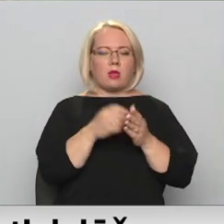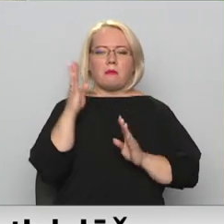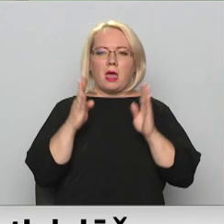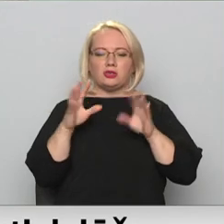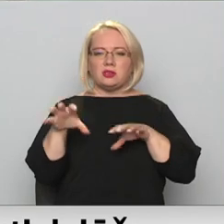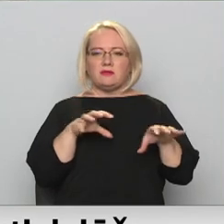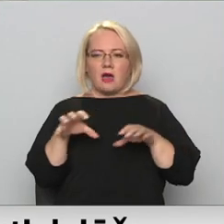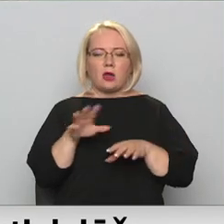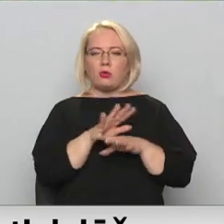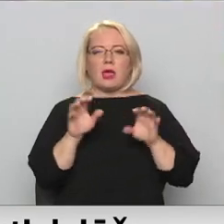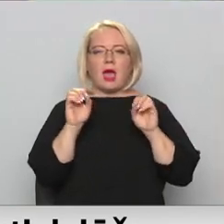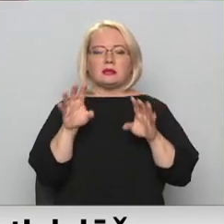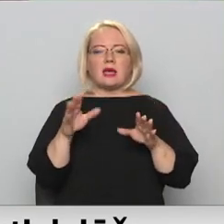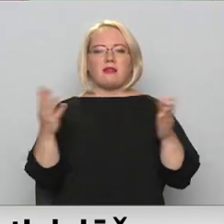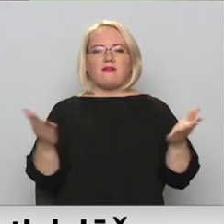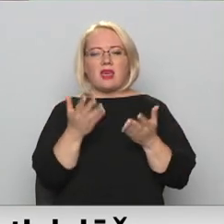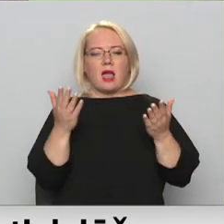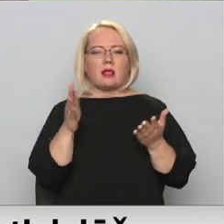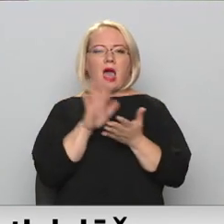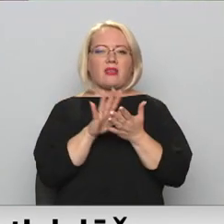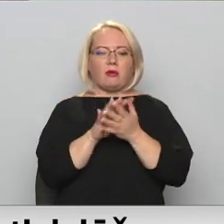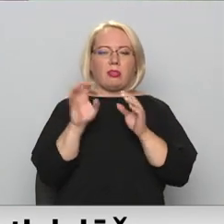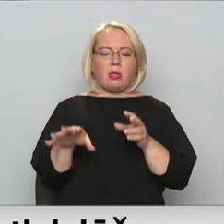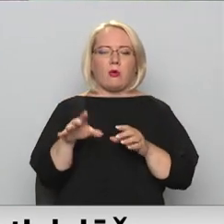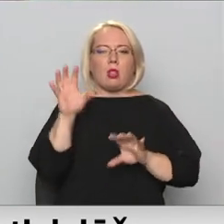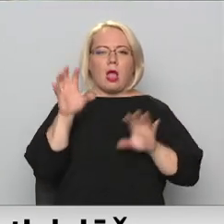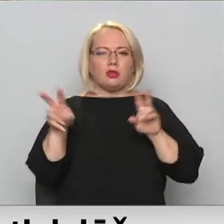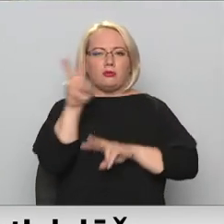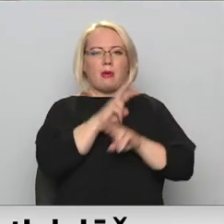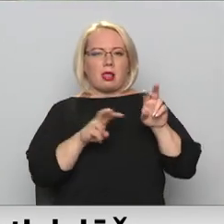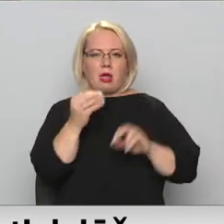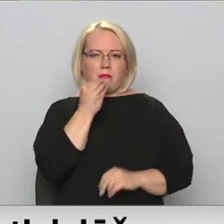un arī neatstāt viegli pieejamas atkritums, kur lācim meklēt barību.